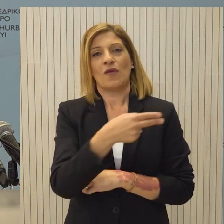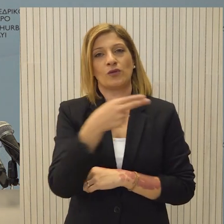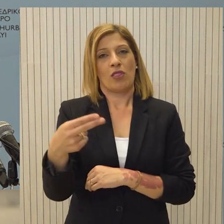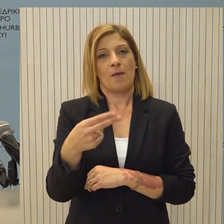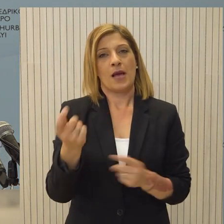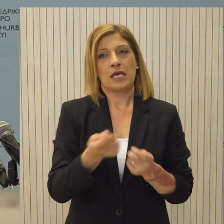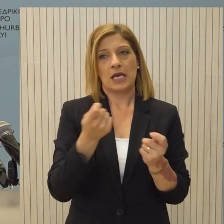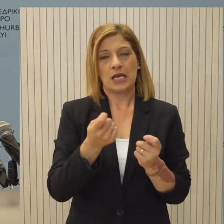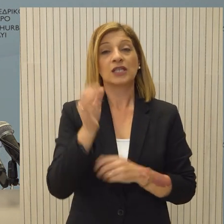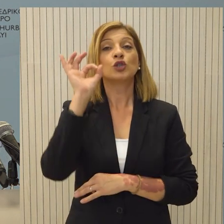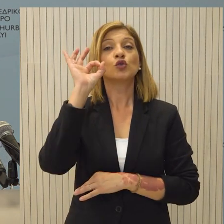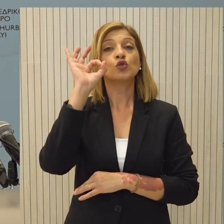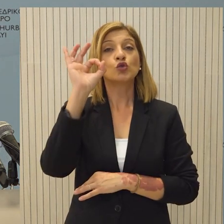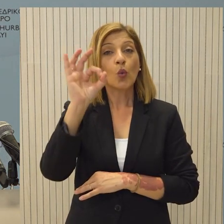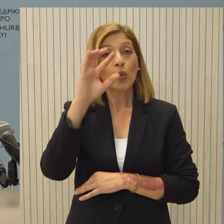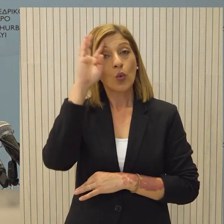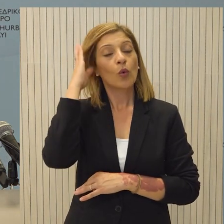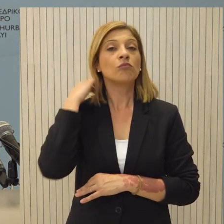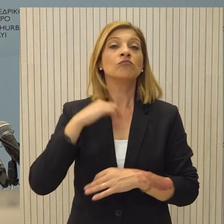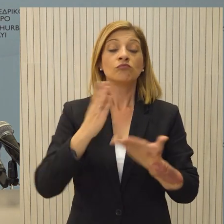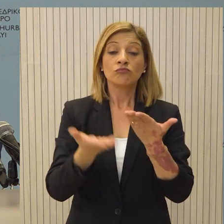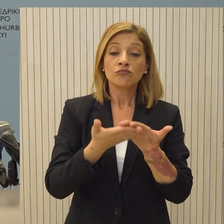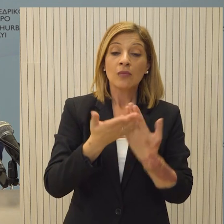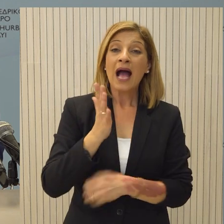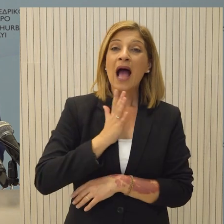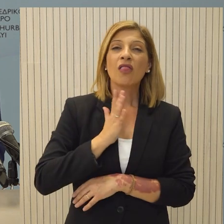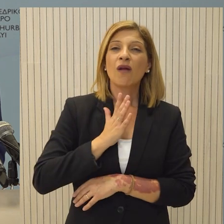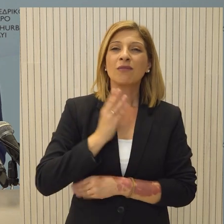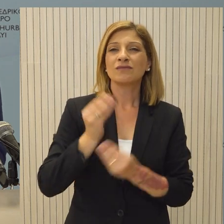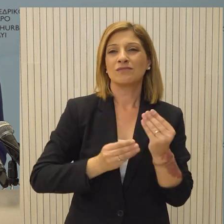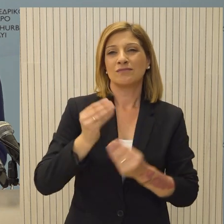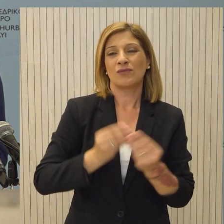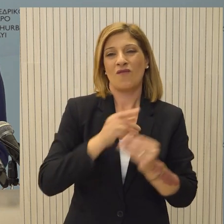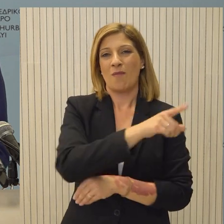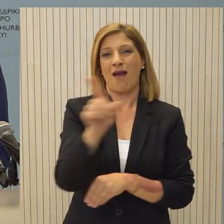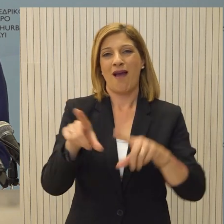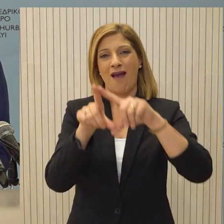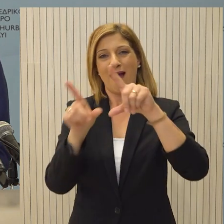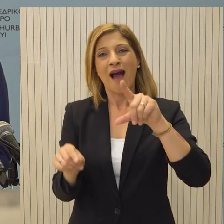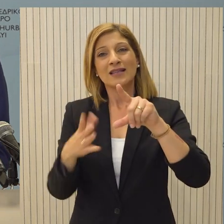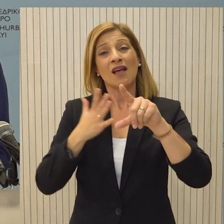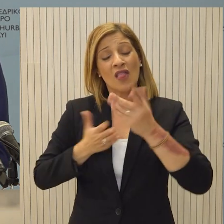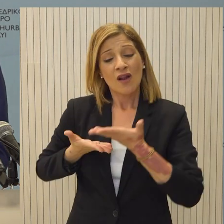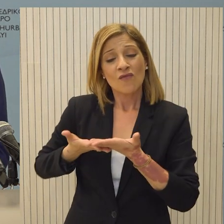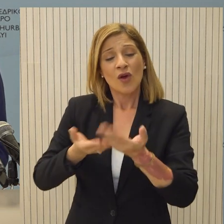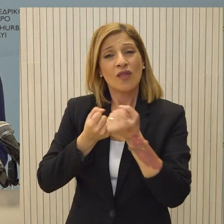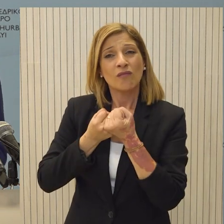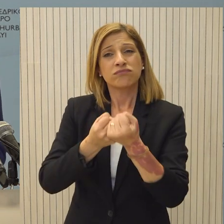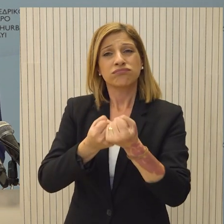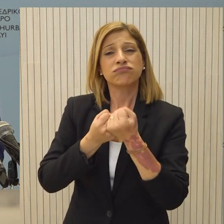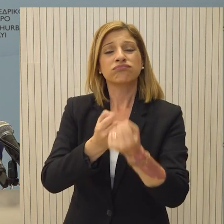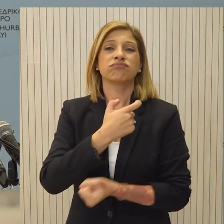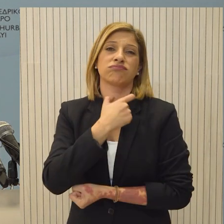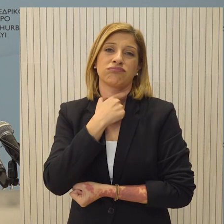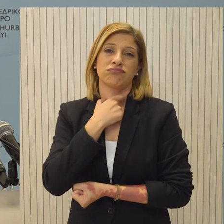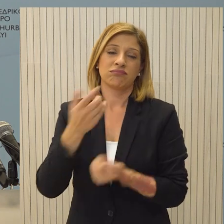πρωτοβουλίας, που στόχο έχει την αντιμετώπιση της ανθρωπιστικής κρίσης όπως εξελίσσεται στη Γάζα και που θα ενισχύσει σημαντικά την αναγκαία και